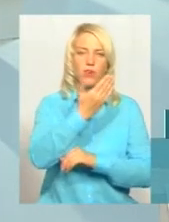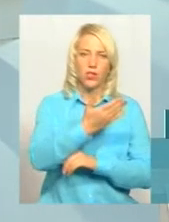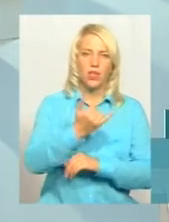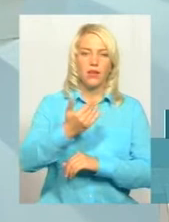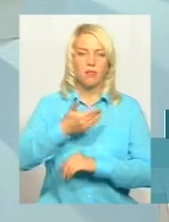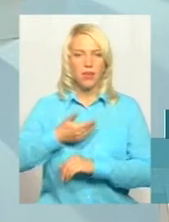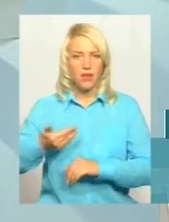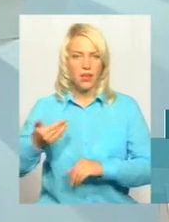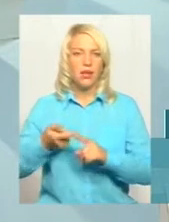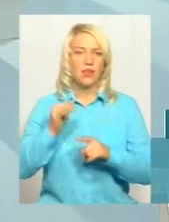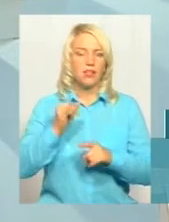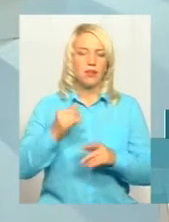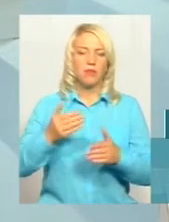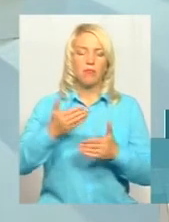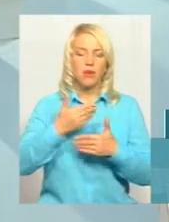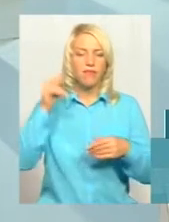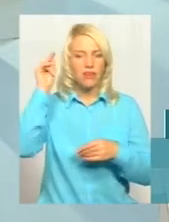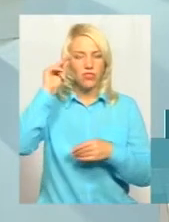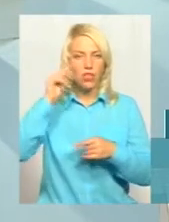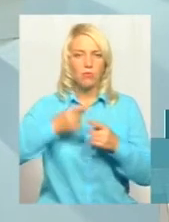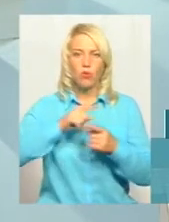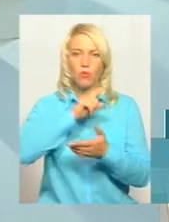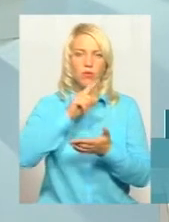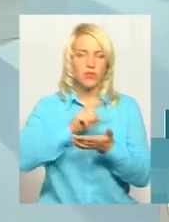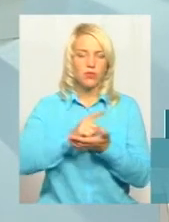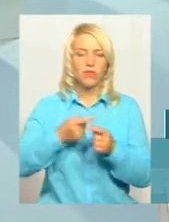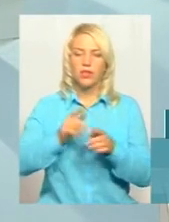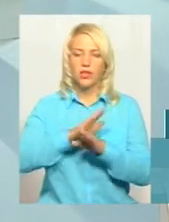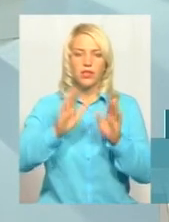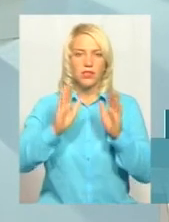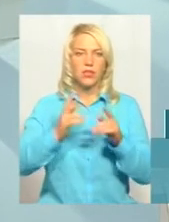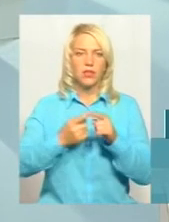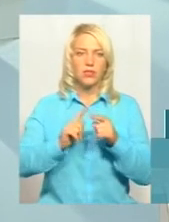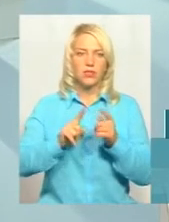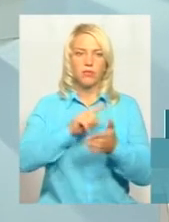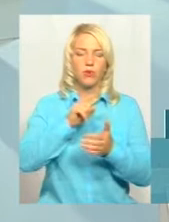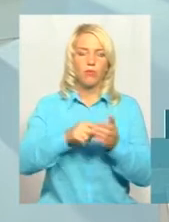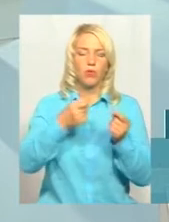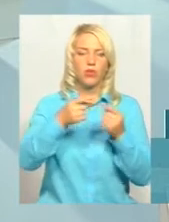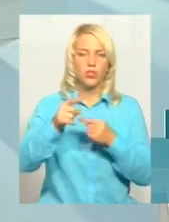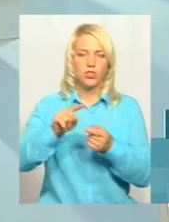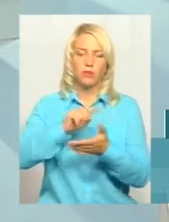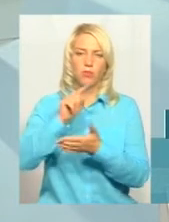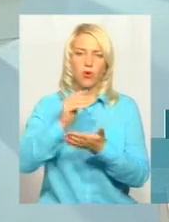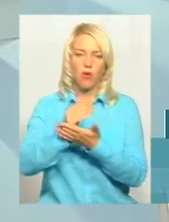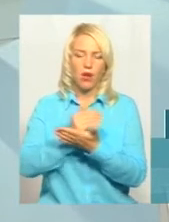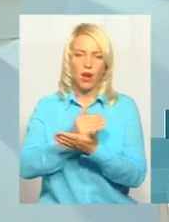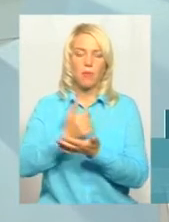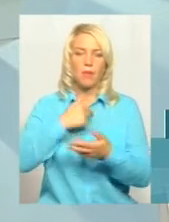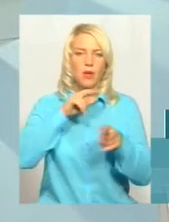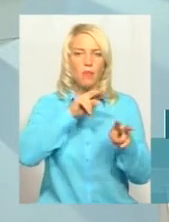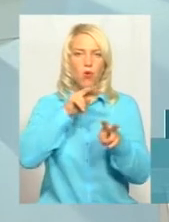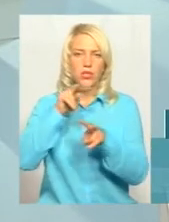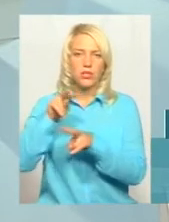Розуміло, що ми вивчаємо обов'язково, це не тільки по цій програмі, а й по всіх інших програмах. Ми моніторимо ситуацію, бачимо, де